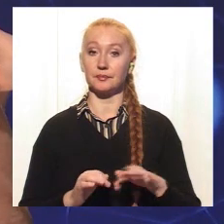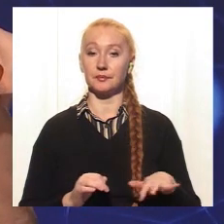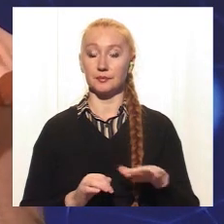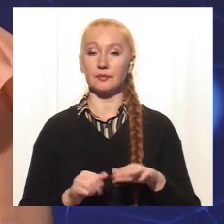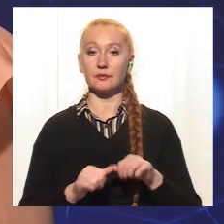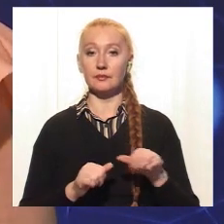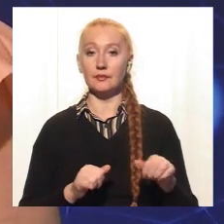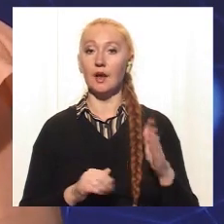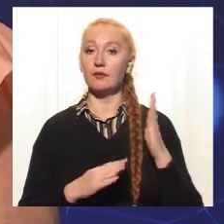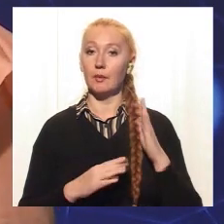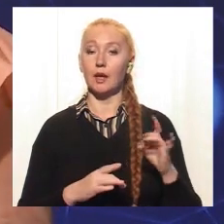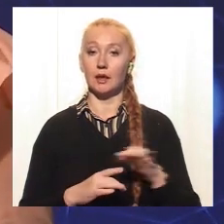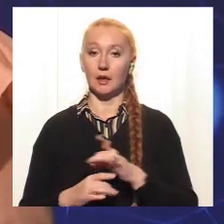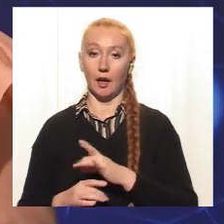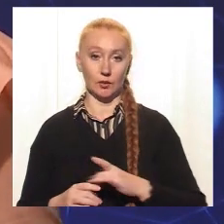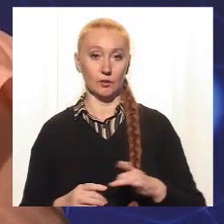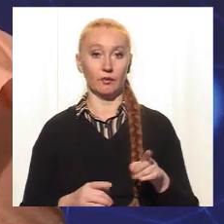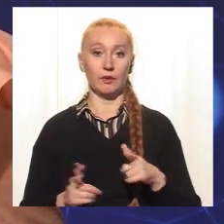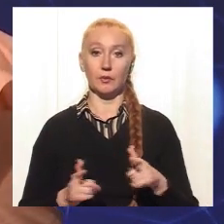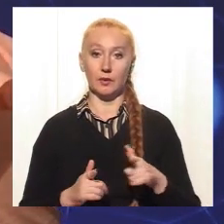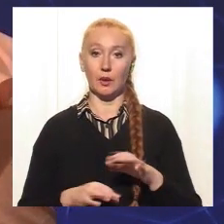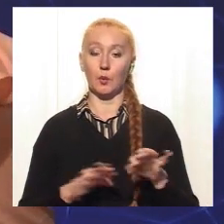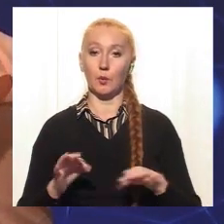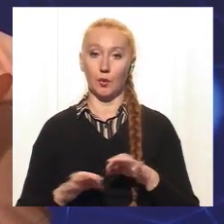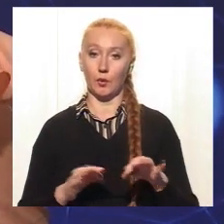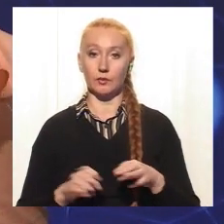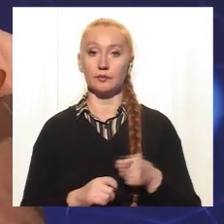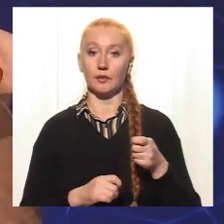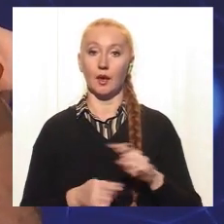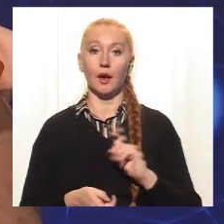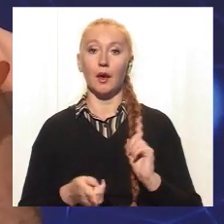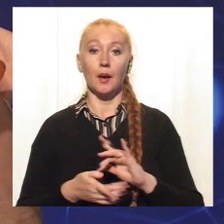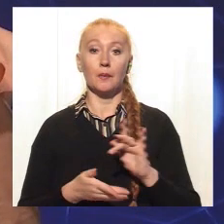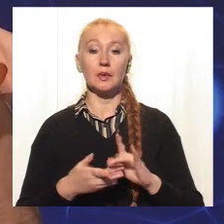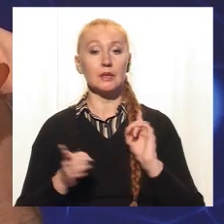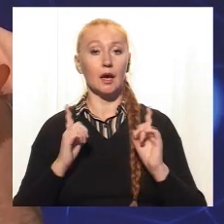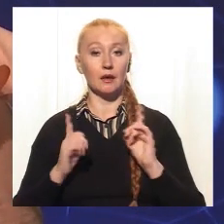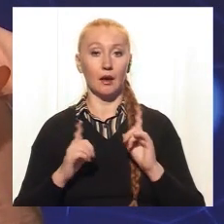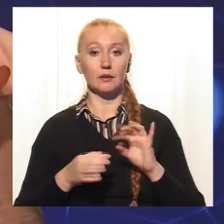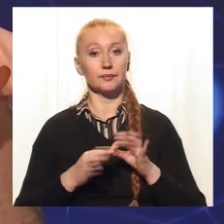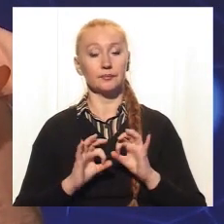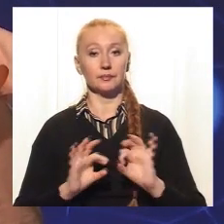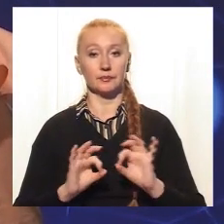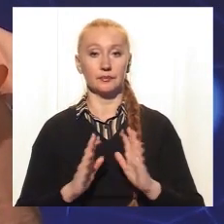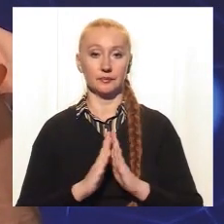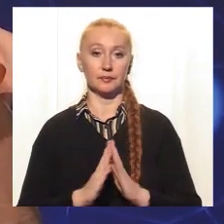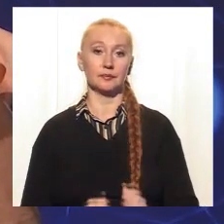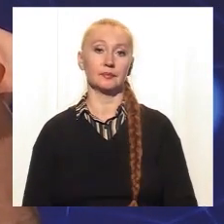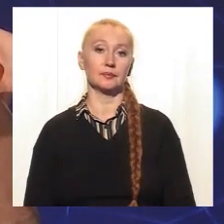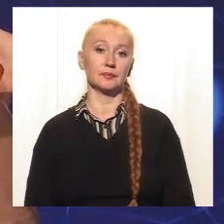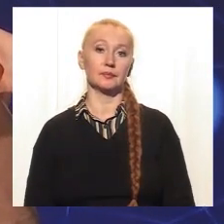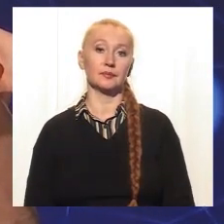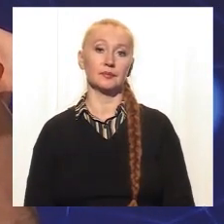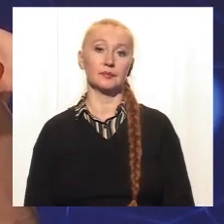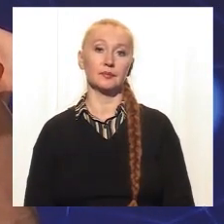собак у спальних районах. Я знаю, що ви підготували проєкт, подали його до міськради. Розкажіть про це детальніше. Так, я